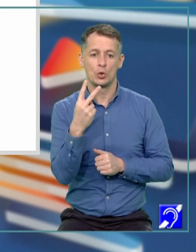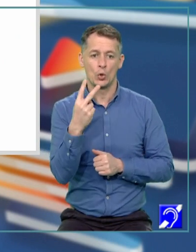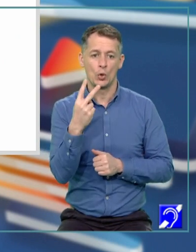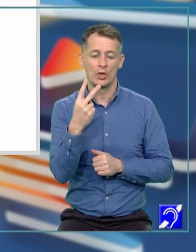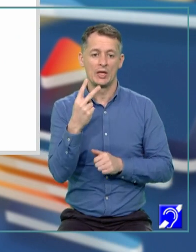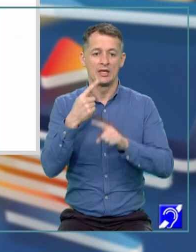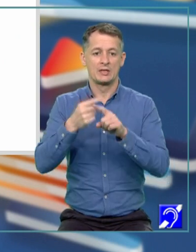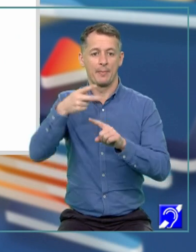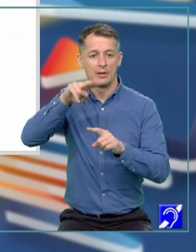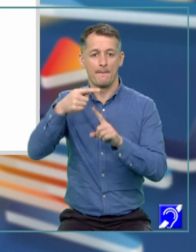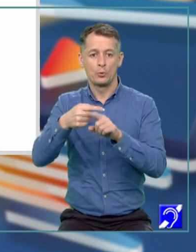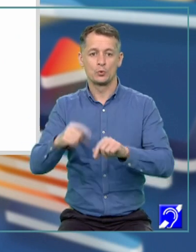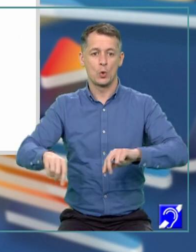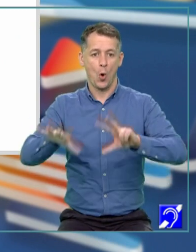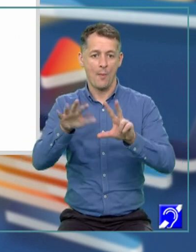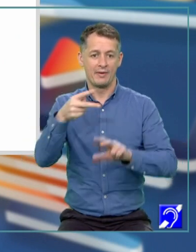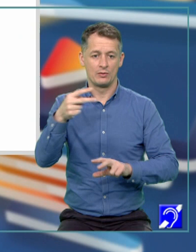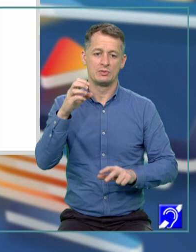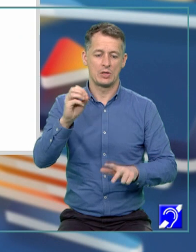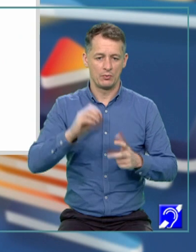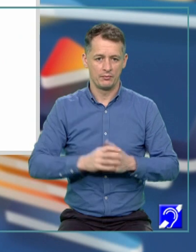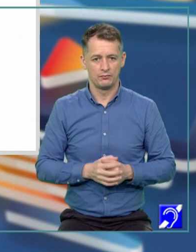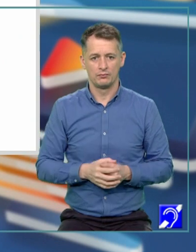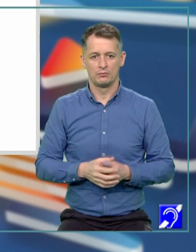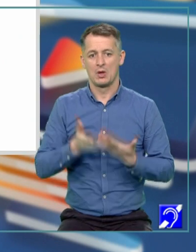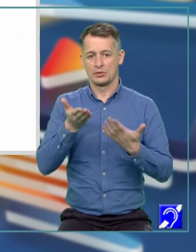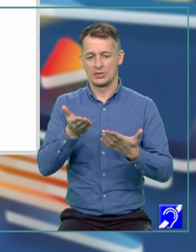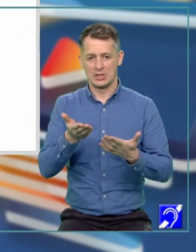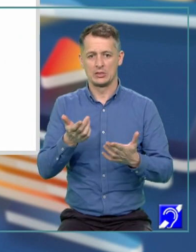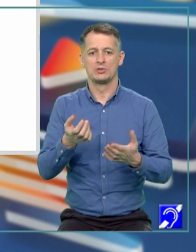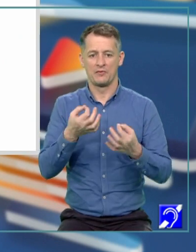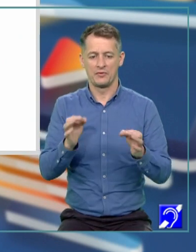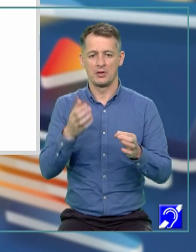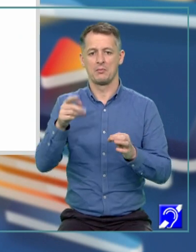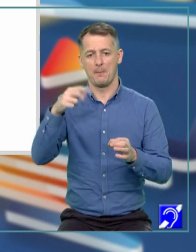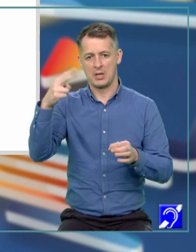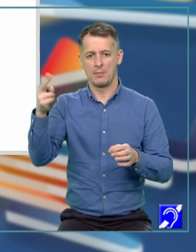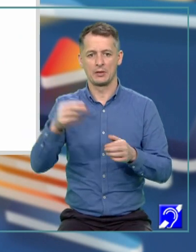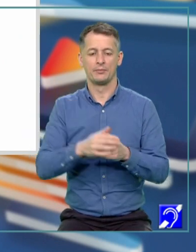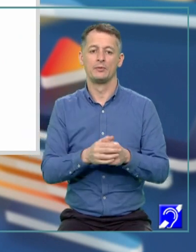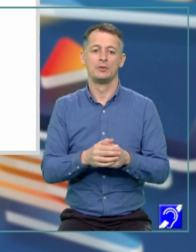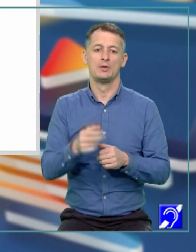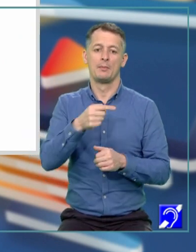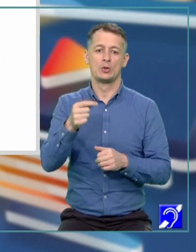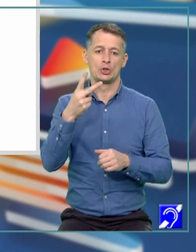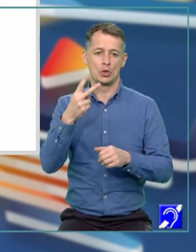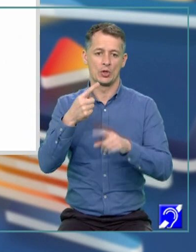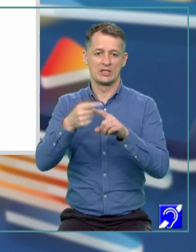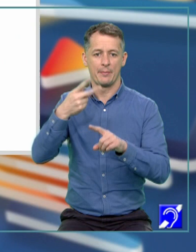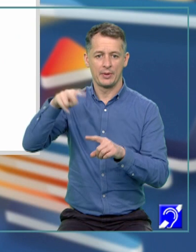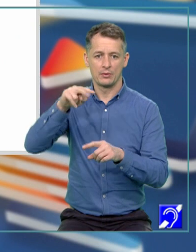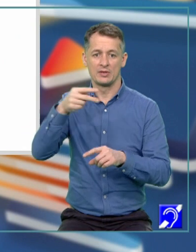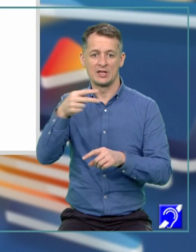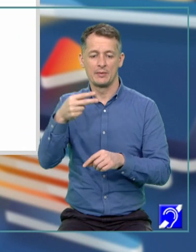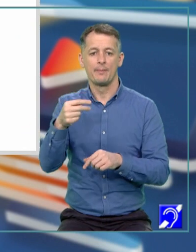pătrat plus 8 este egal cu 0. E bine, aceasta va fi echivalentă cu, minus 2X pătrat este egal cu